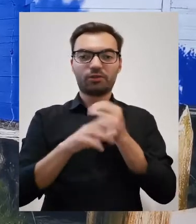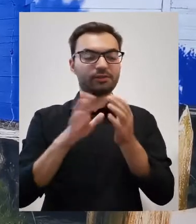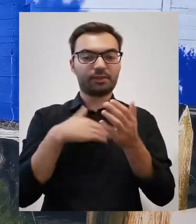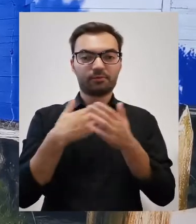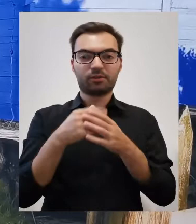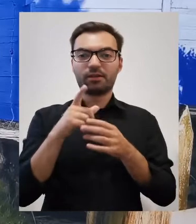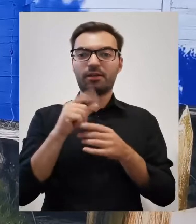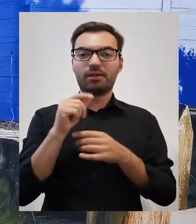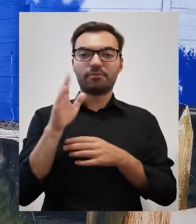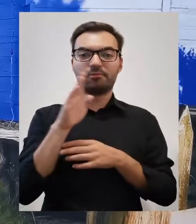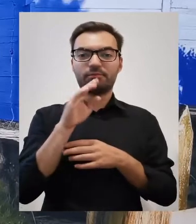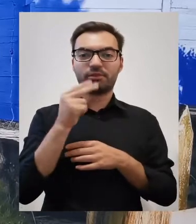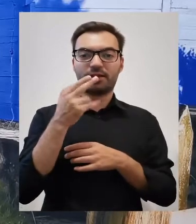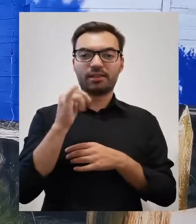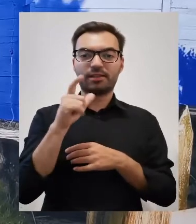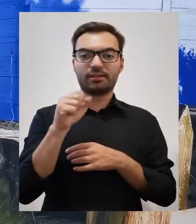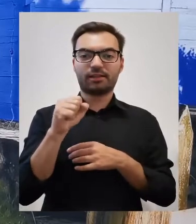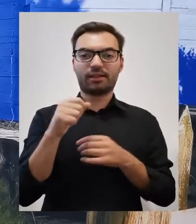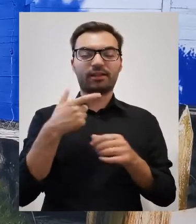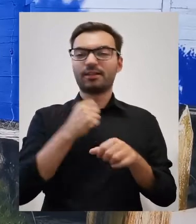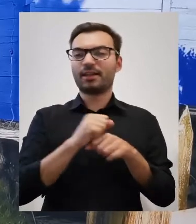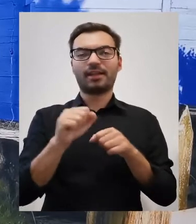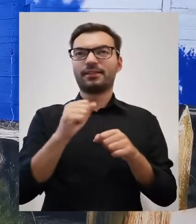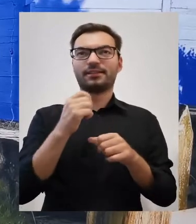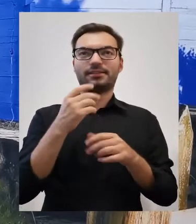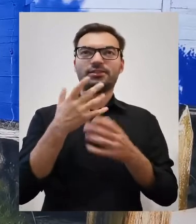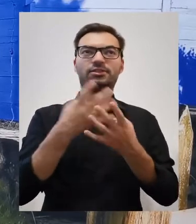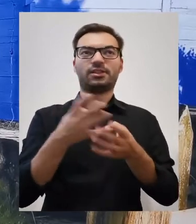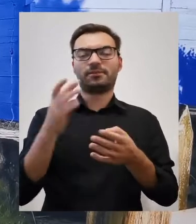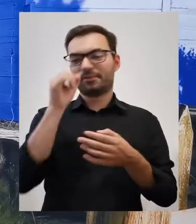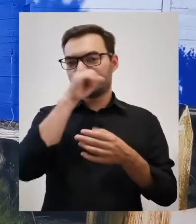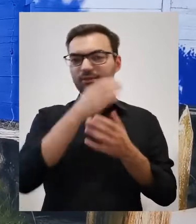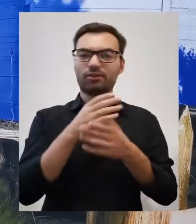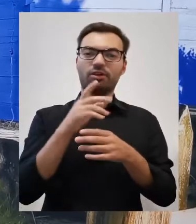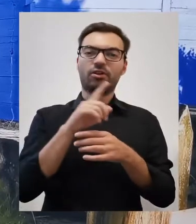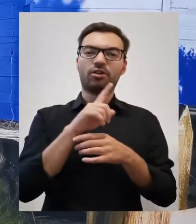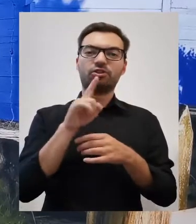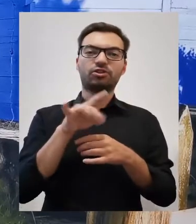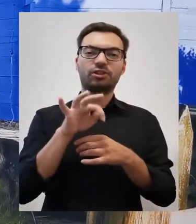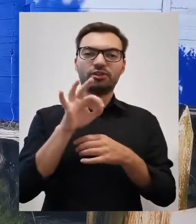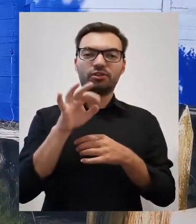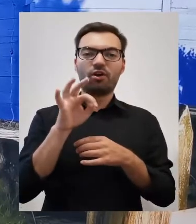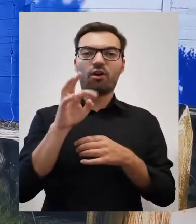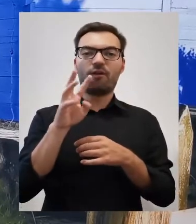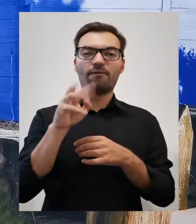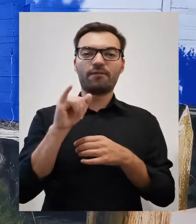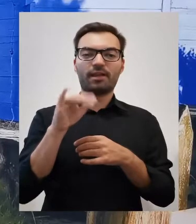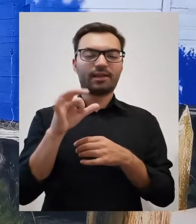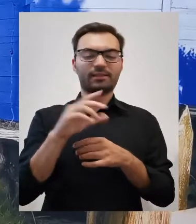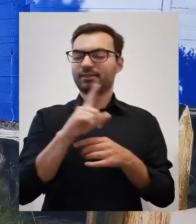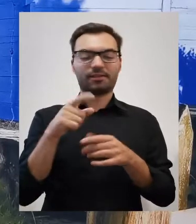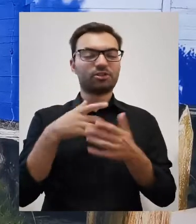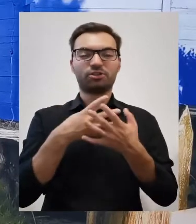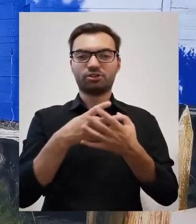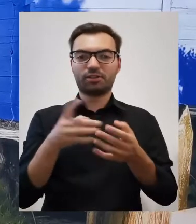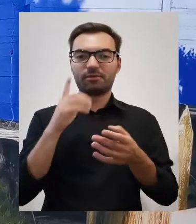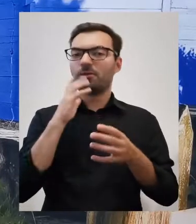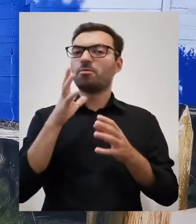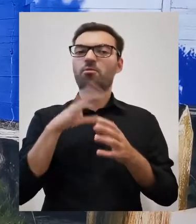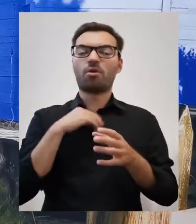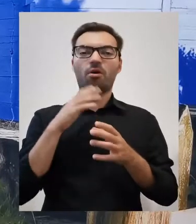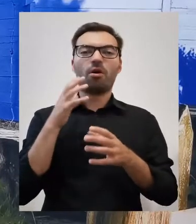zboża, chociażby pszenicę. To nie jest taka ziemia, na której tylko żyto i owies się udają, nie. Tutaj